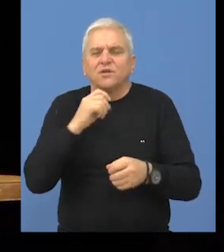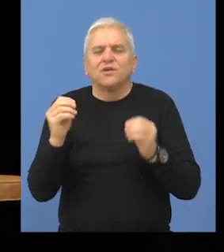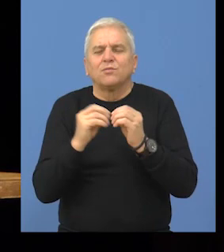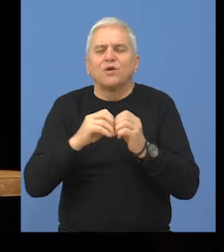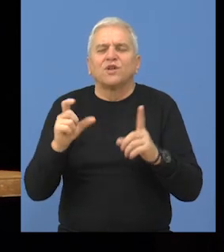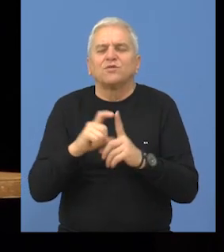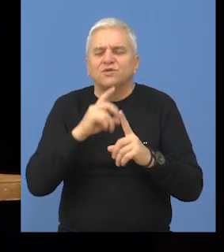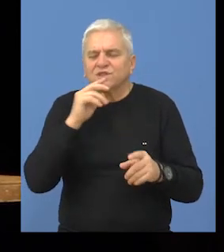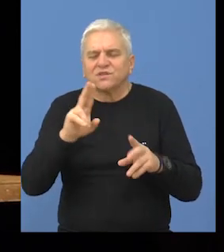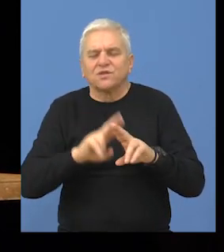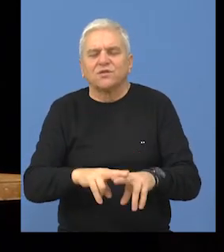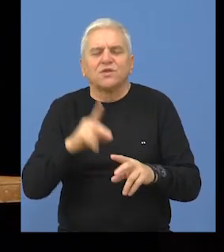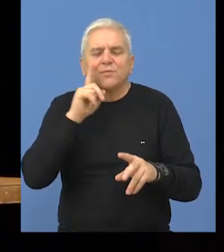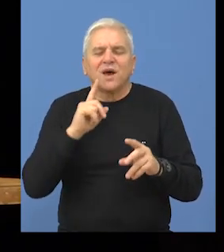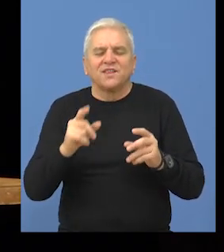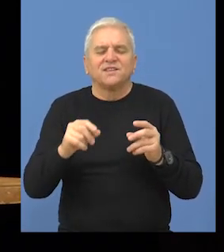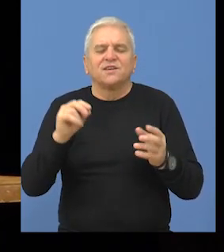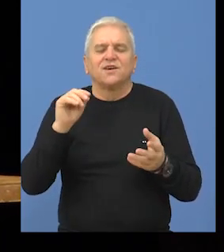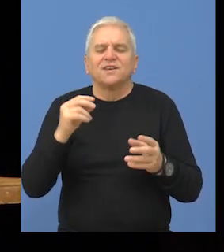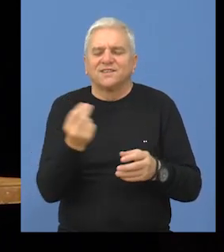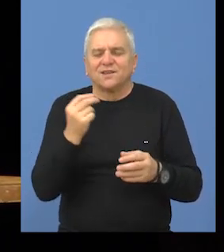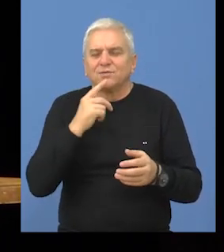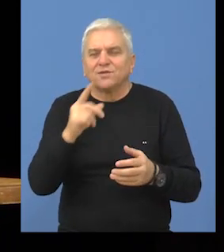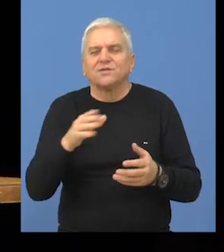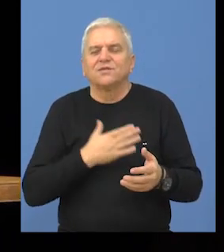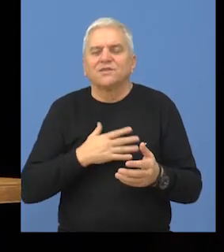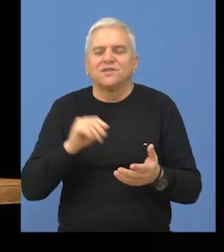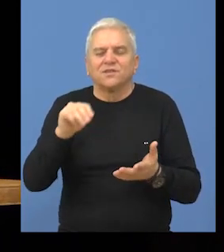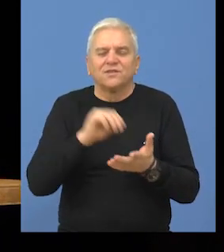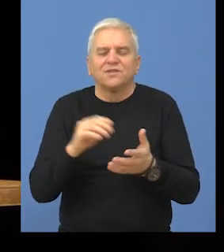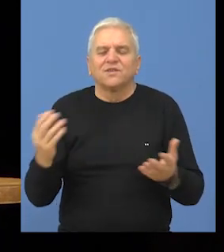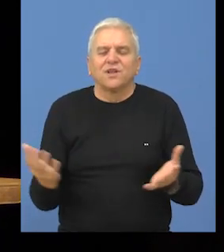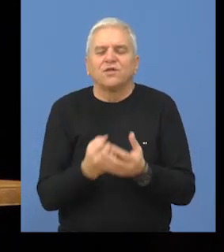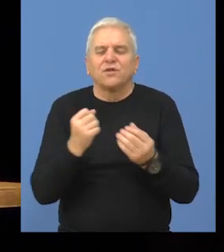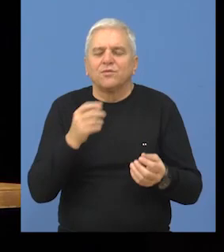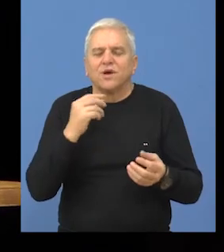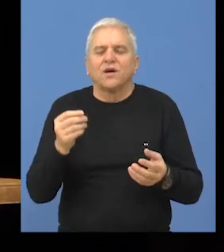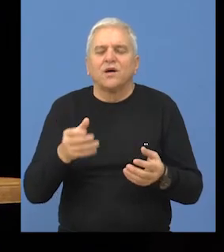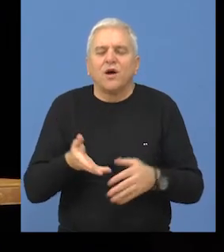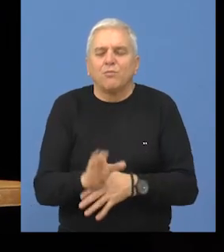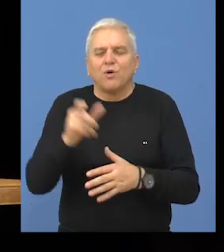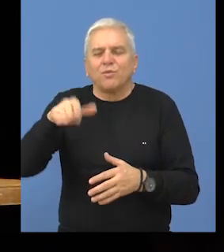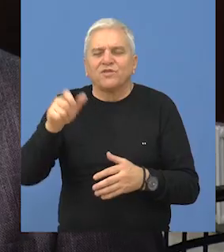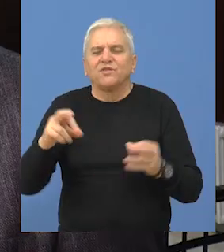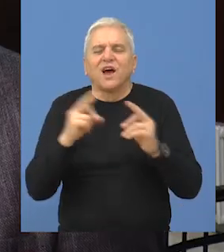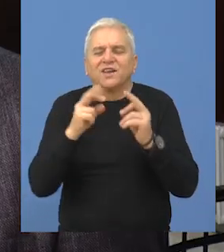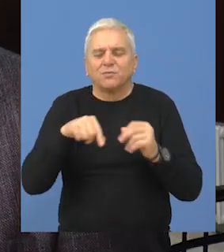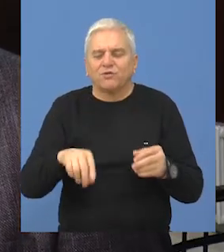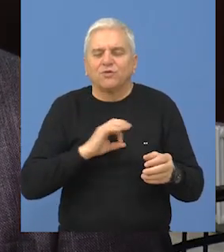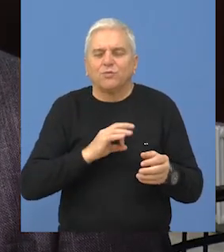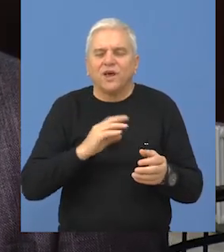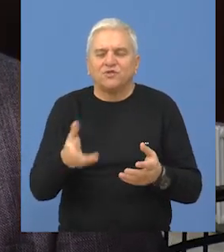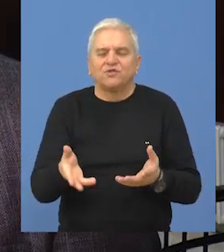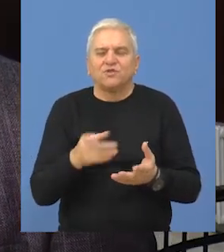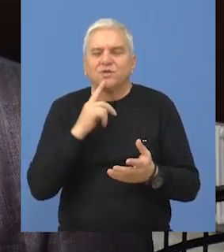godine Bogdan Dunđerski ostavio matici Srpskoj. S ciljem i namenom da se osnovi jedna poljoprirodna akademija u